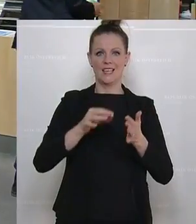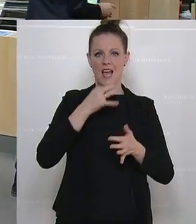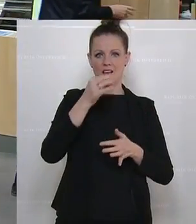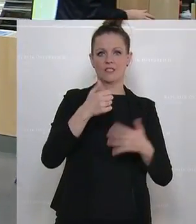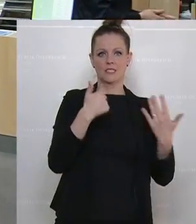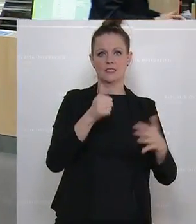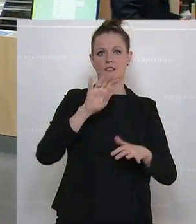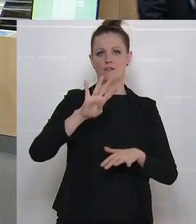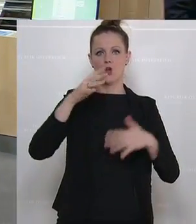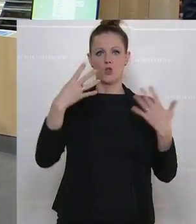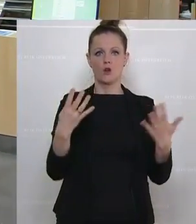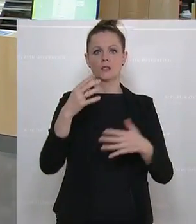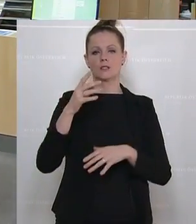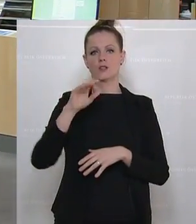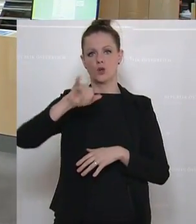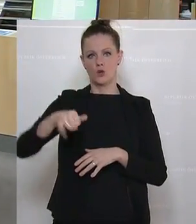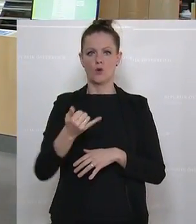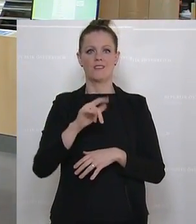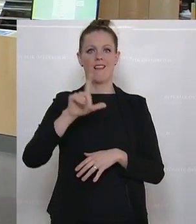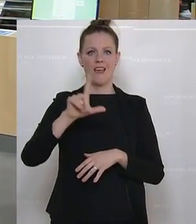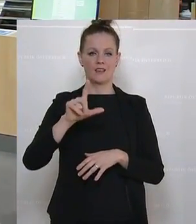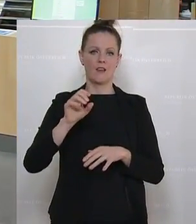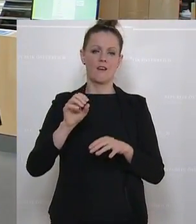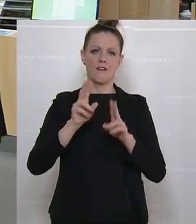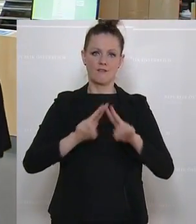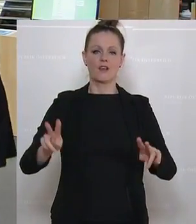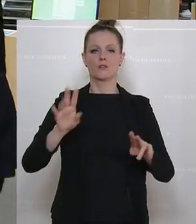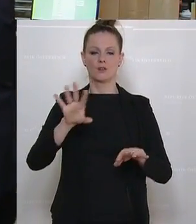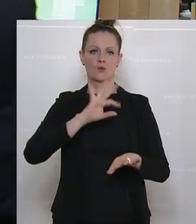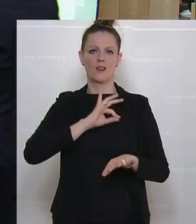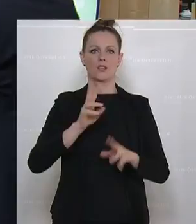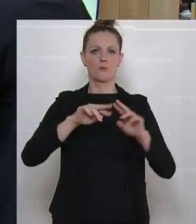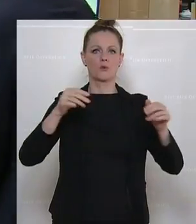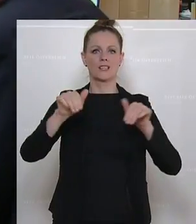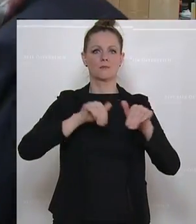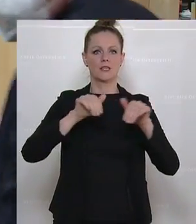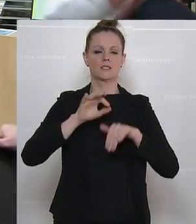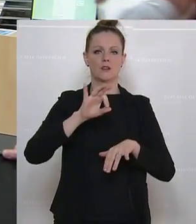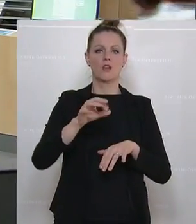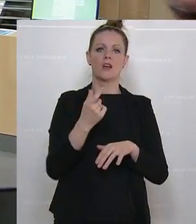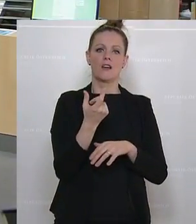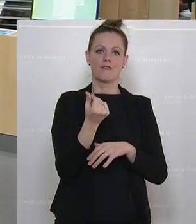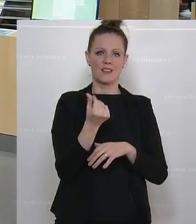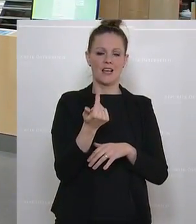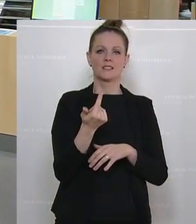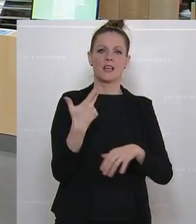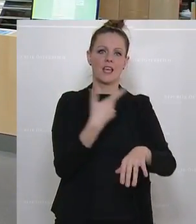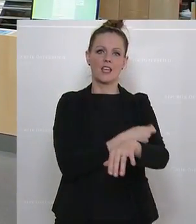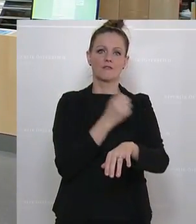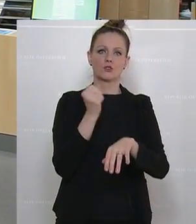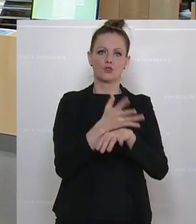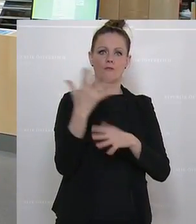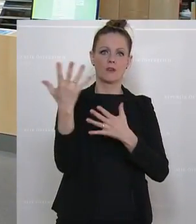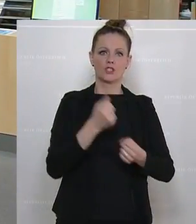-Emissionen. Volksbegehren, die mehr als 100.000 Unterstützer finden, müssen im Parlament behandelt werden.